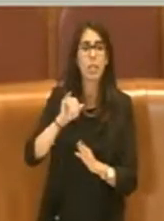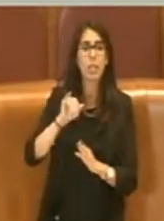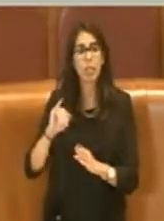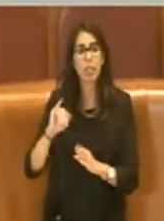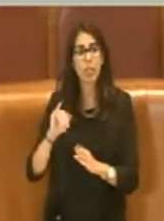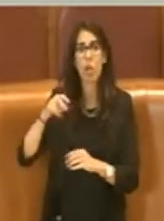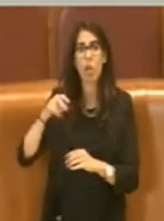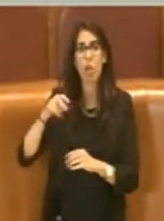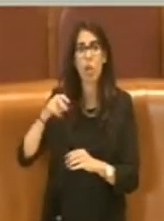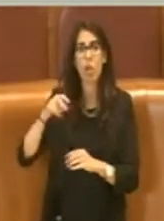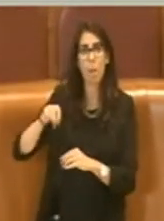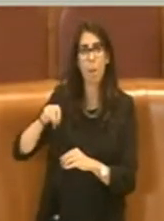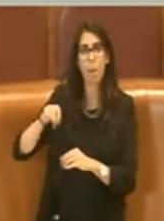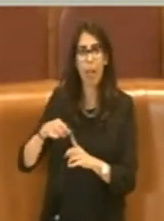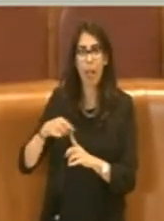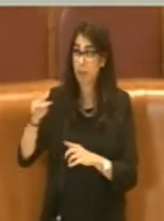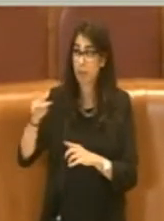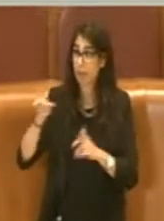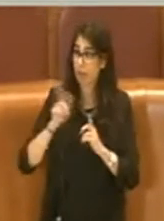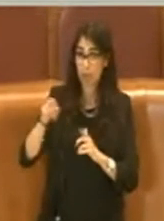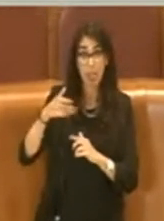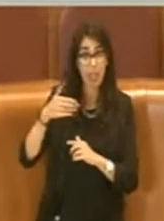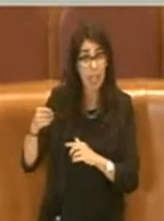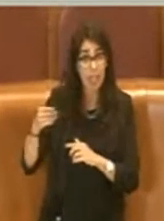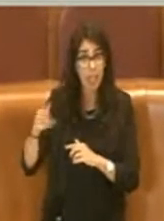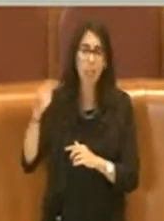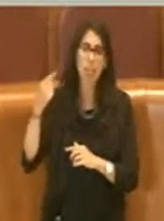destra insomma sarà il momento in cui gelerà l'inferno. Grazie.